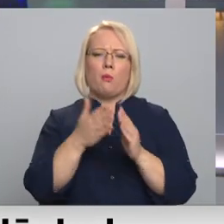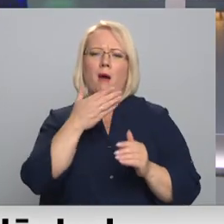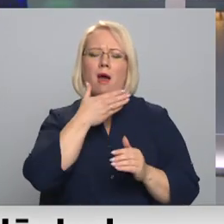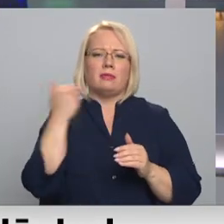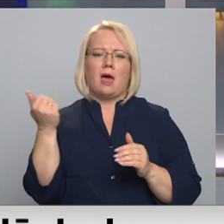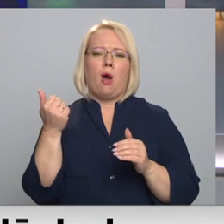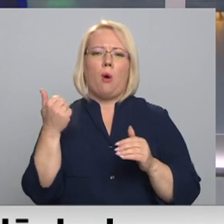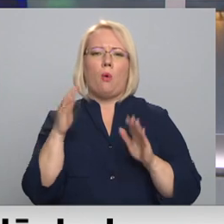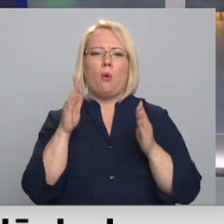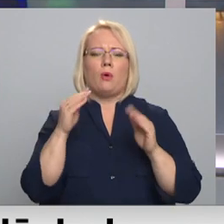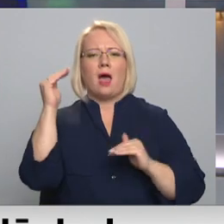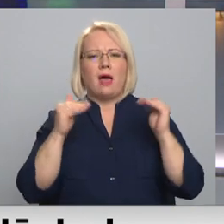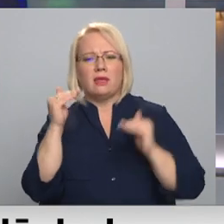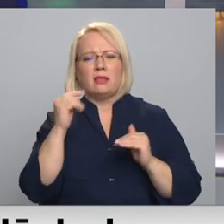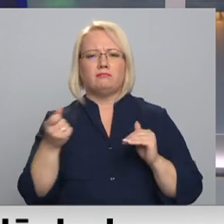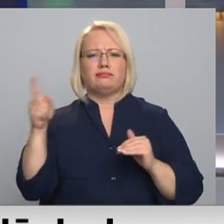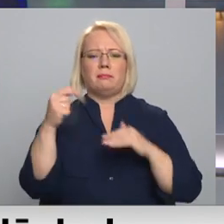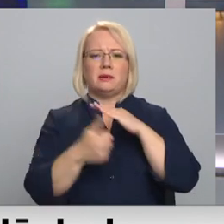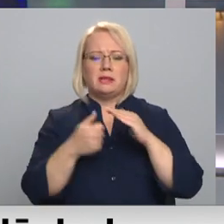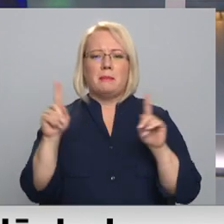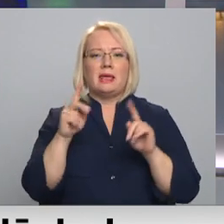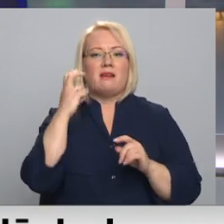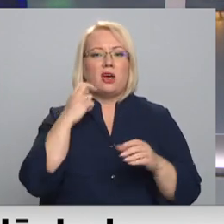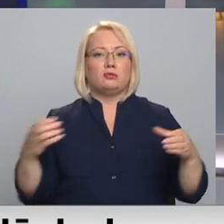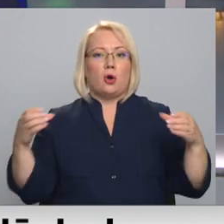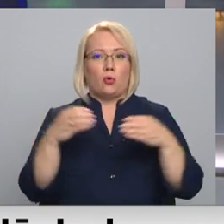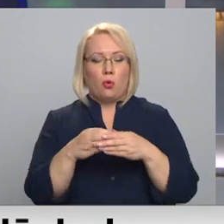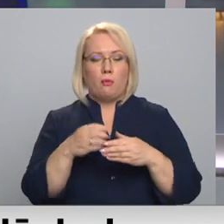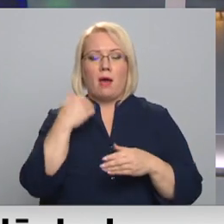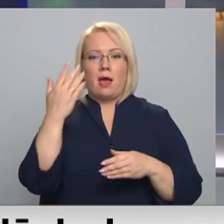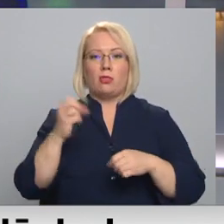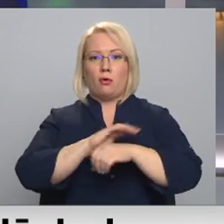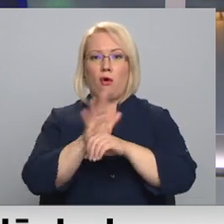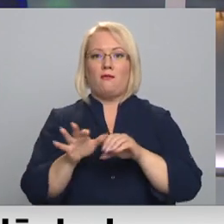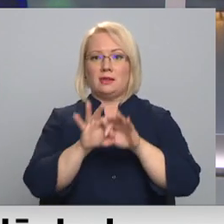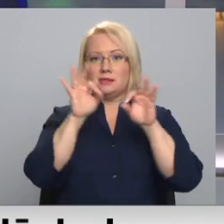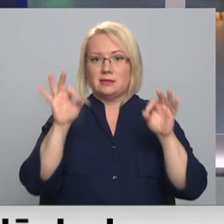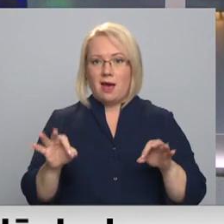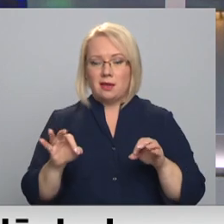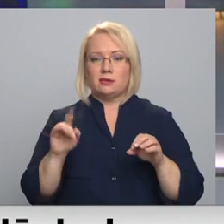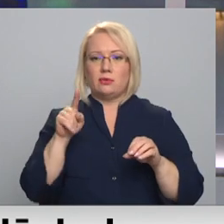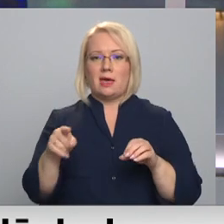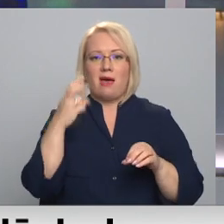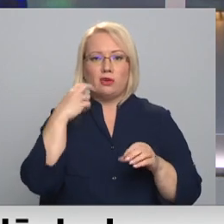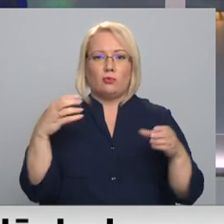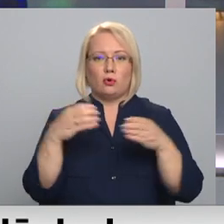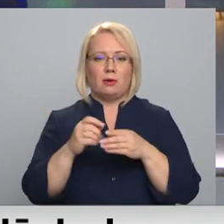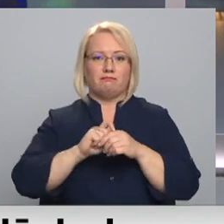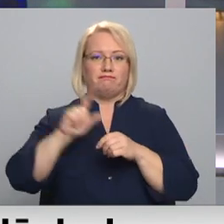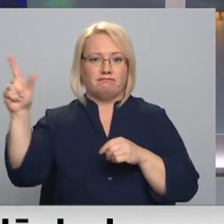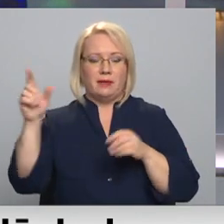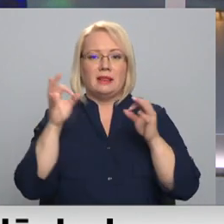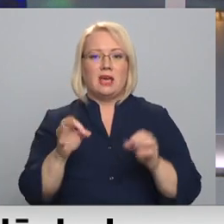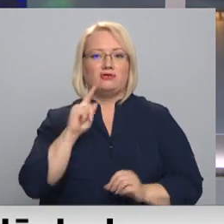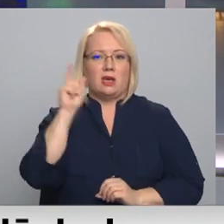bezdarba rādītājiem. Ir kāda vecuma grupa, kur bezdarba līmenis kopš Covid-19 krīzes sākumi ir pijaudzis. Tie ir jaunieši, lielākoties